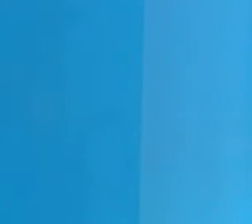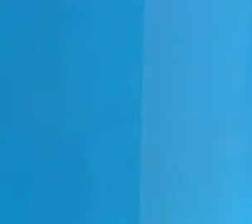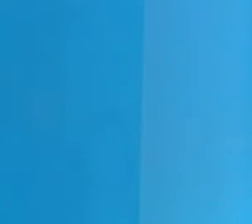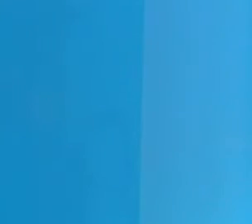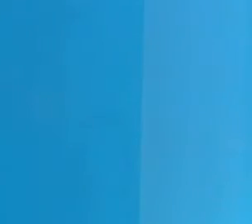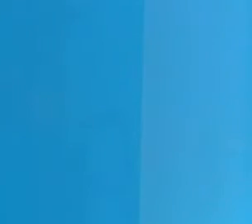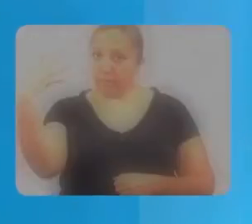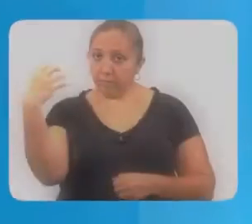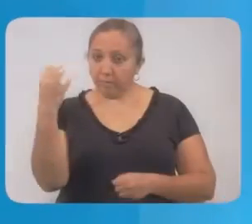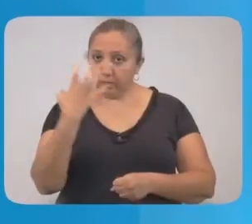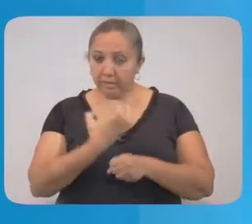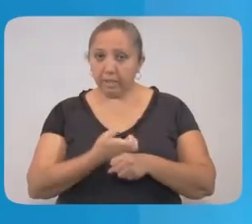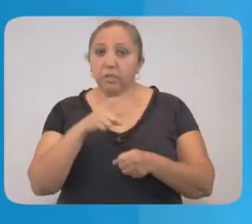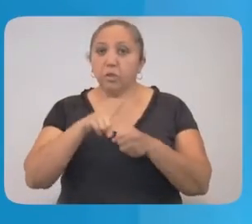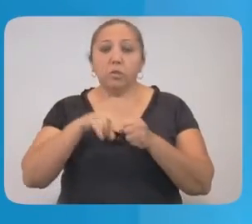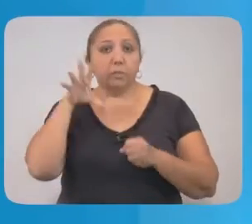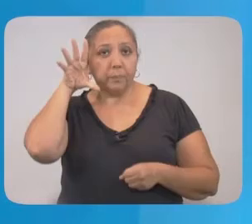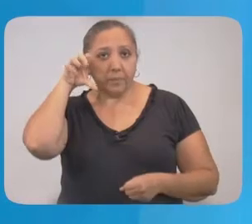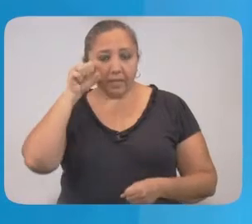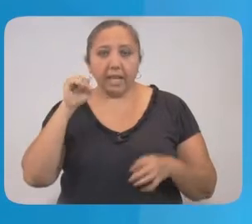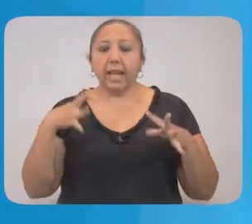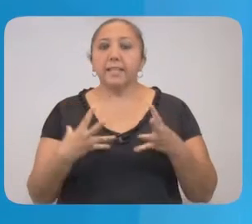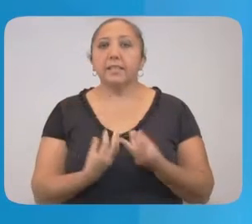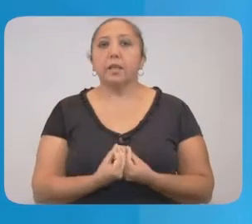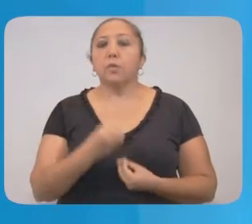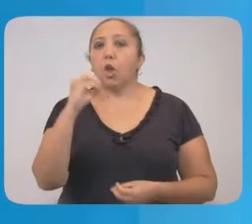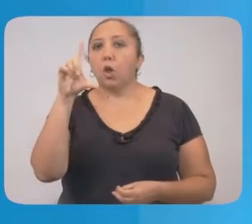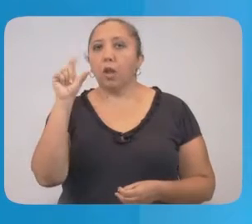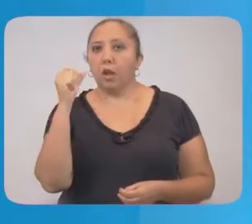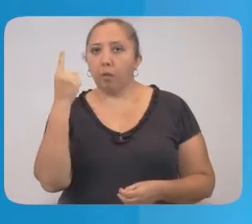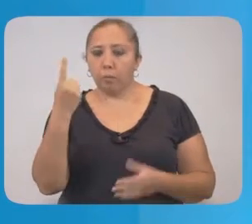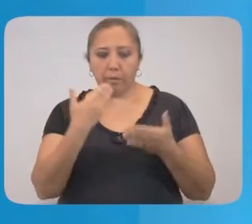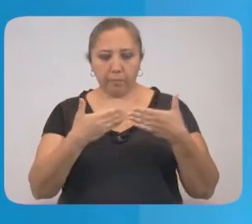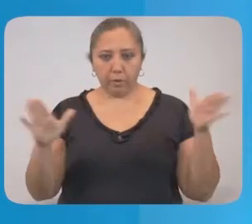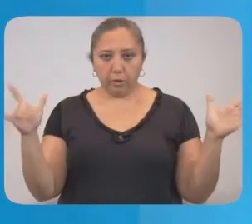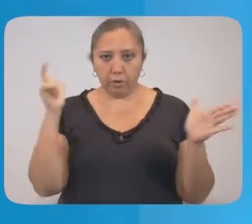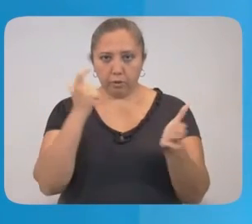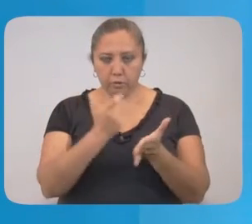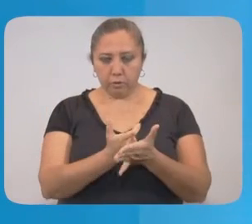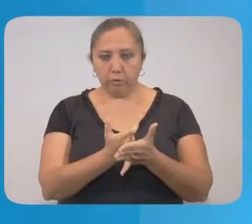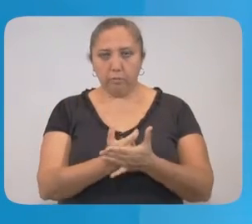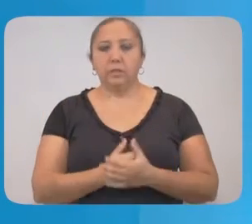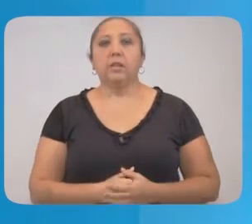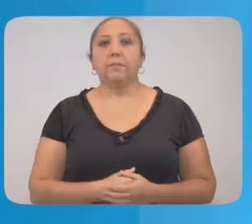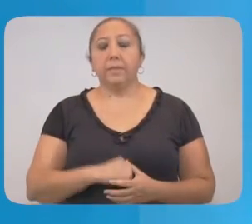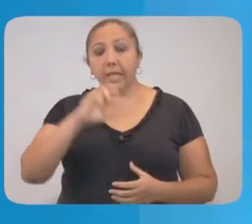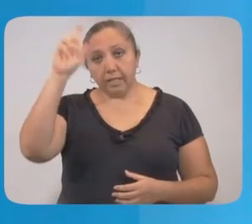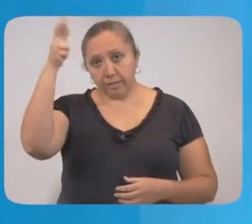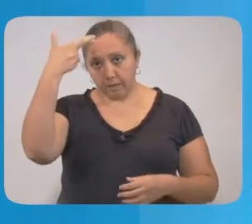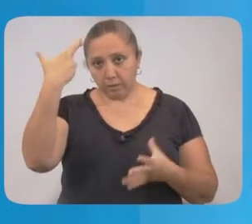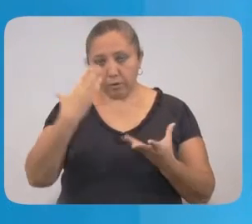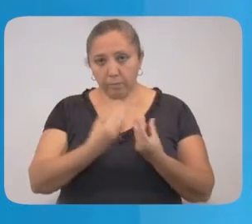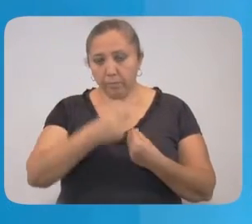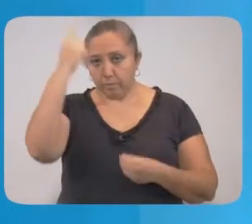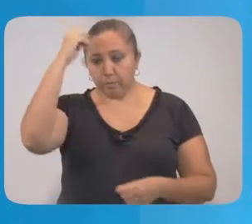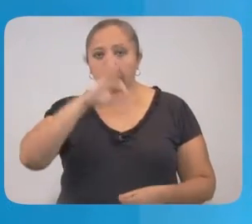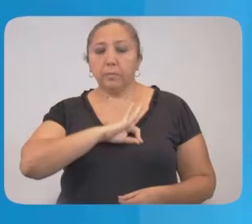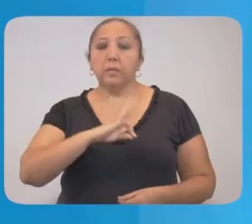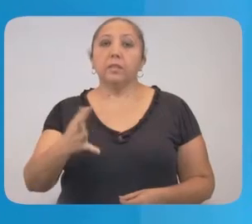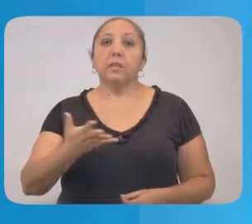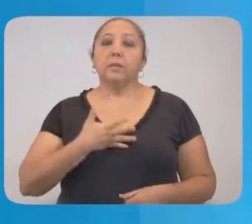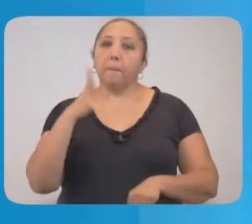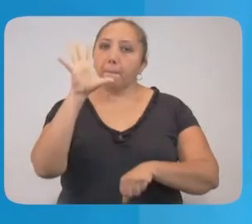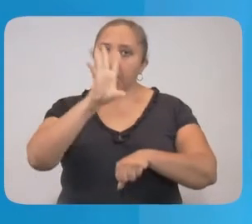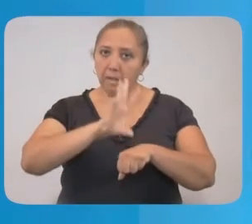meyaj, ichilu jatzil guntak pajalobe, kabe tut zip tal tuchikul internet, reactivacion.yukatan.go.mx, tushian